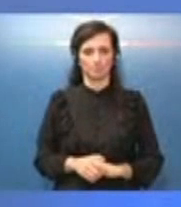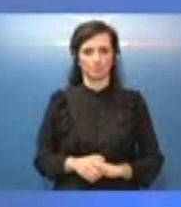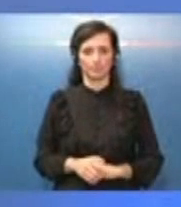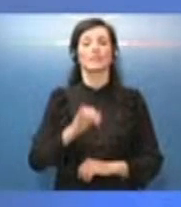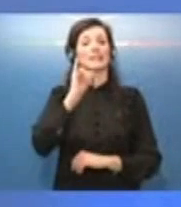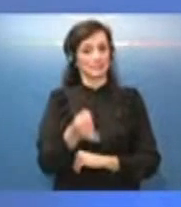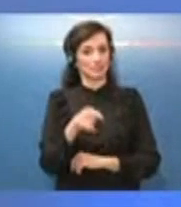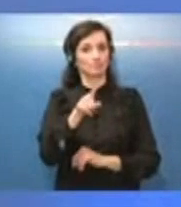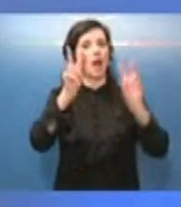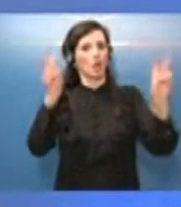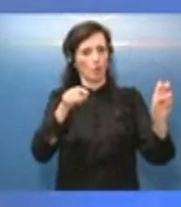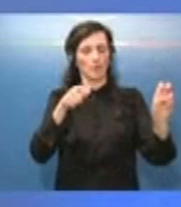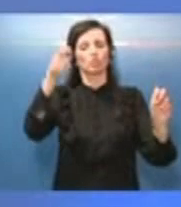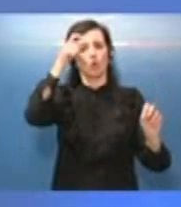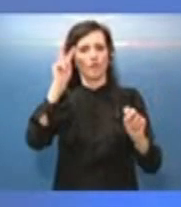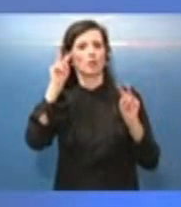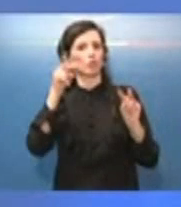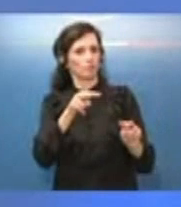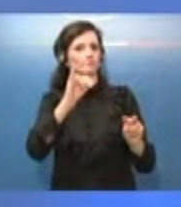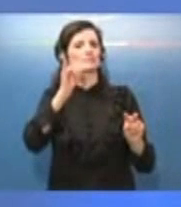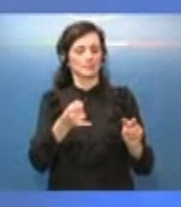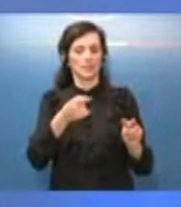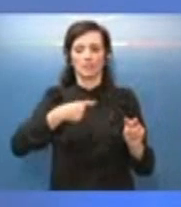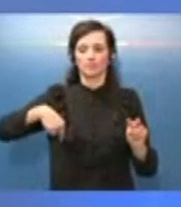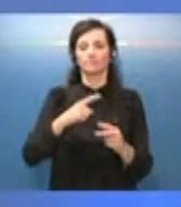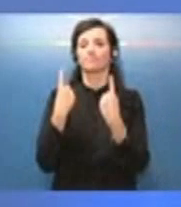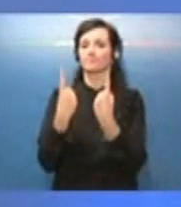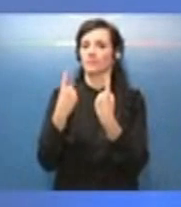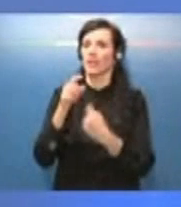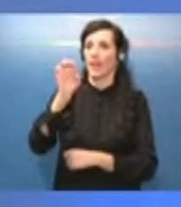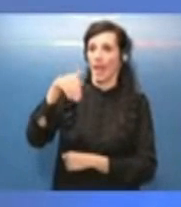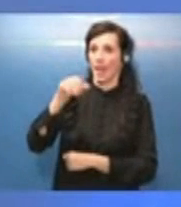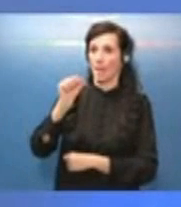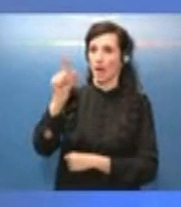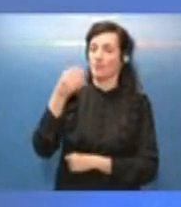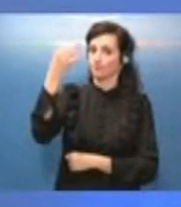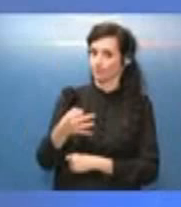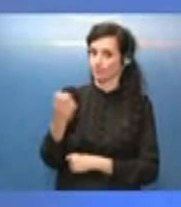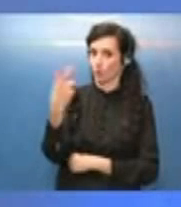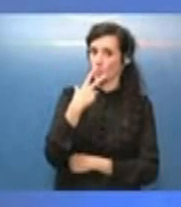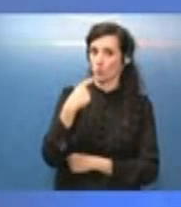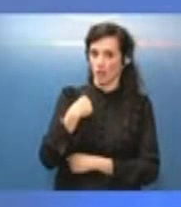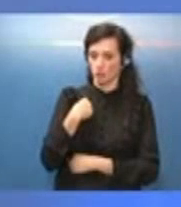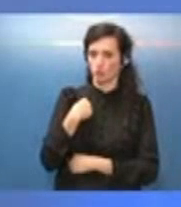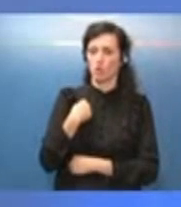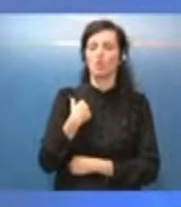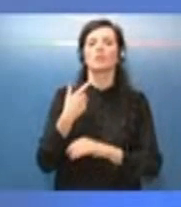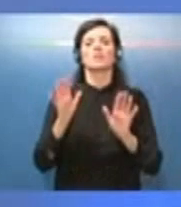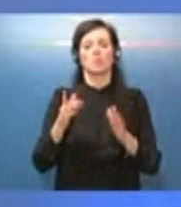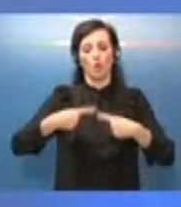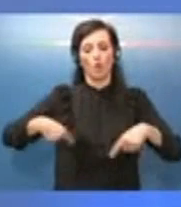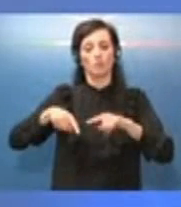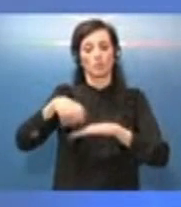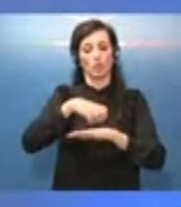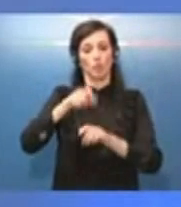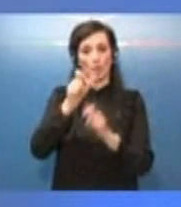'attenzione. Stiamo aspettando la pronuncia del lema su questo, ma è stato deciso dal Consiglio dei Ministri